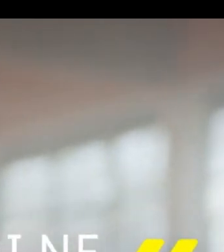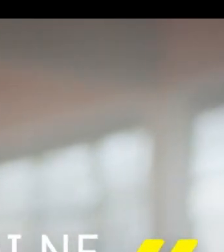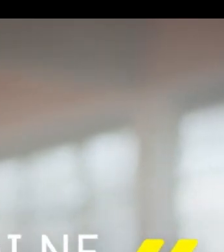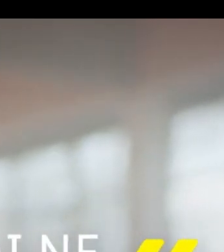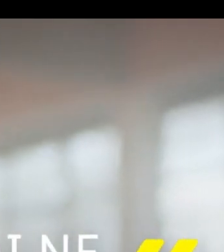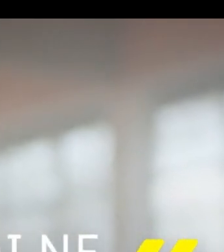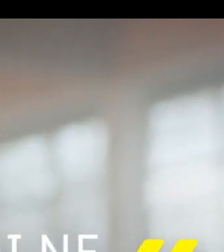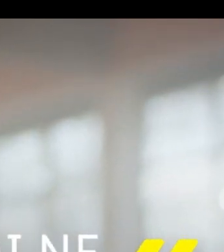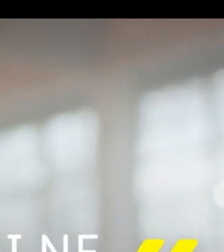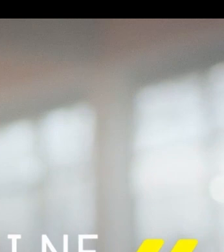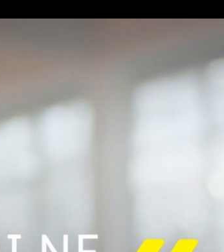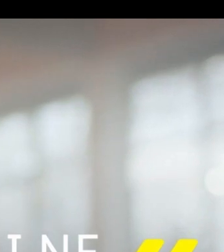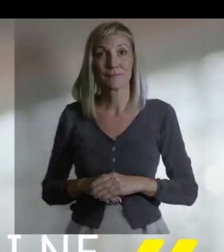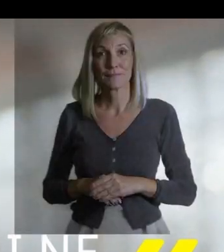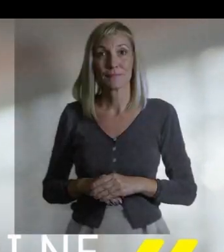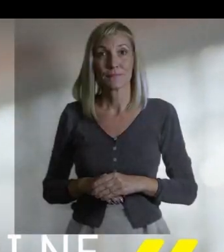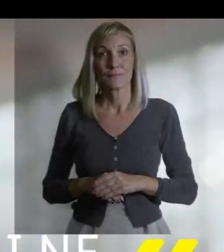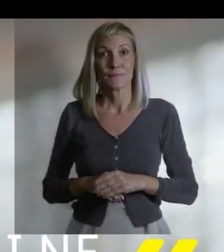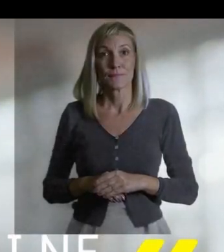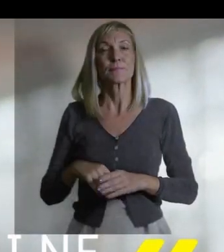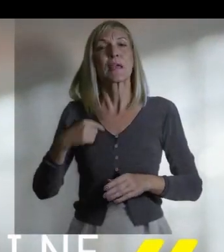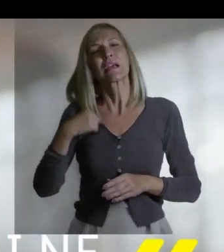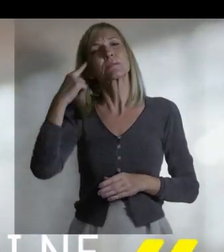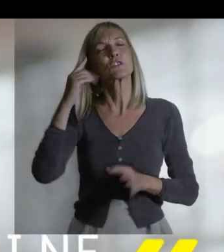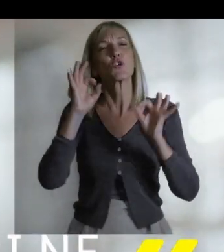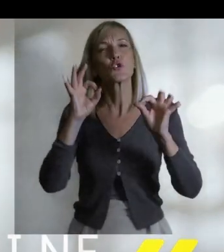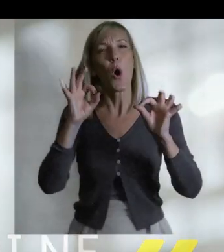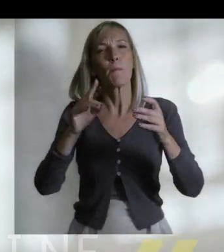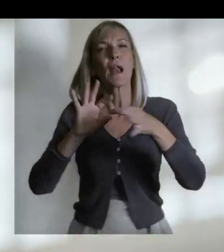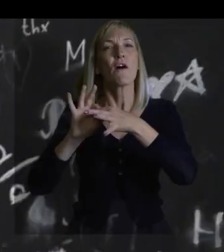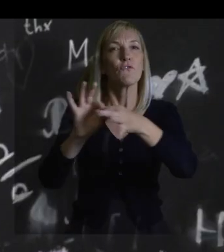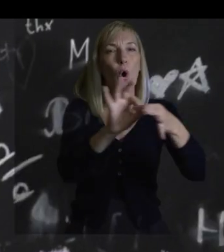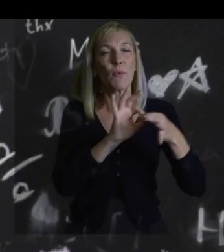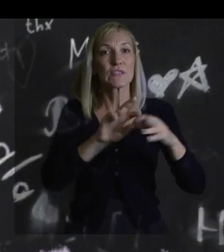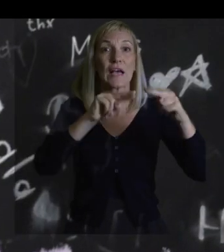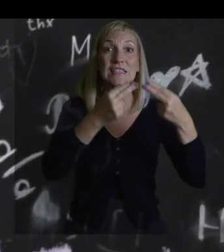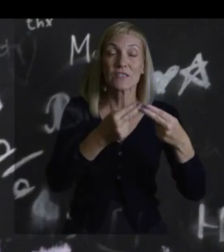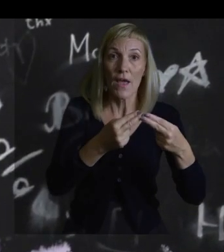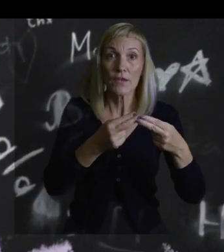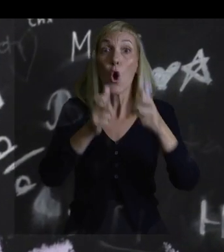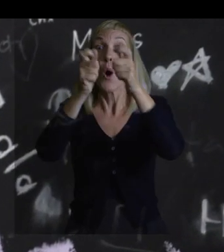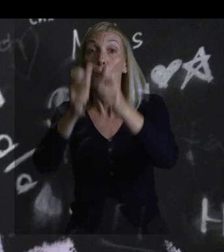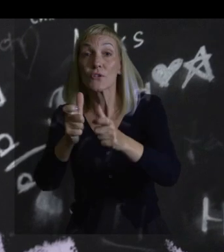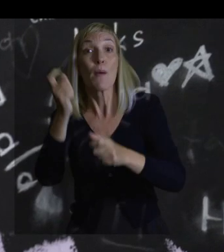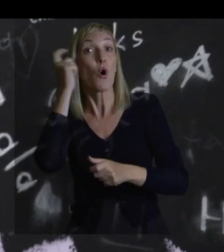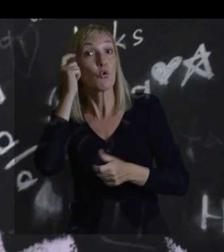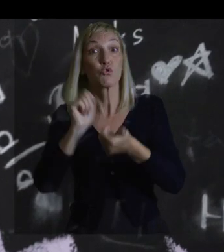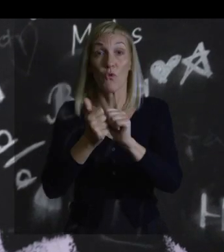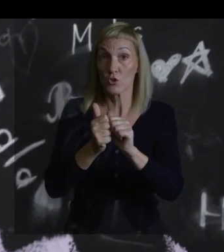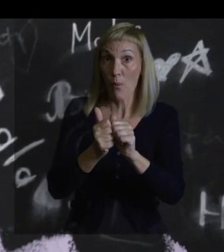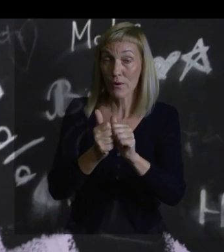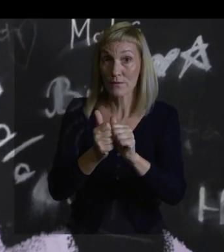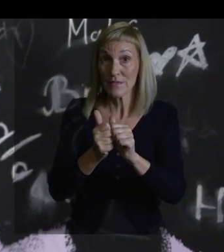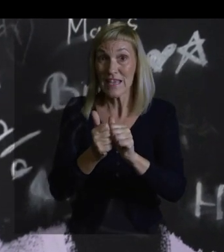Nič mi ne manjka. Mislim, da je dobra povezava sveta podjetništva, sveta kulture in sveta